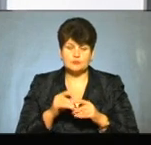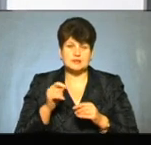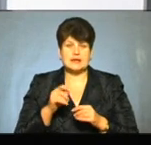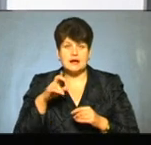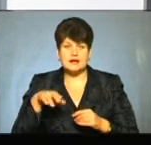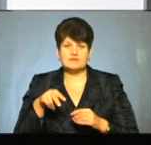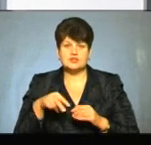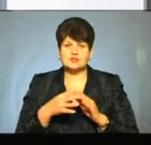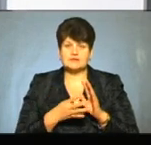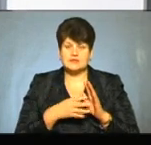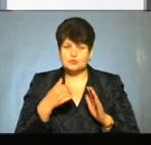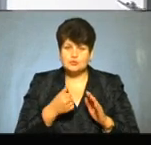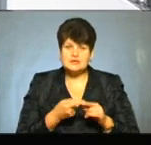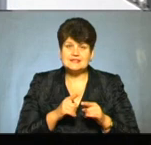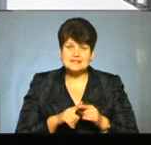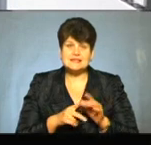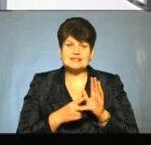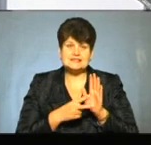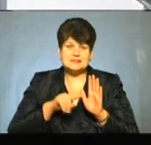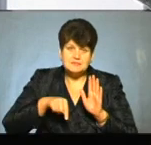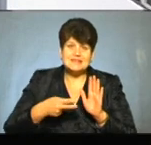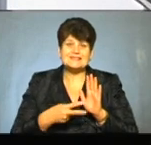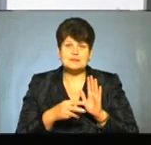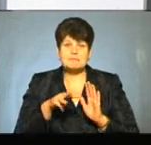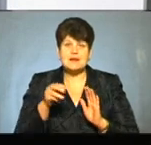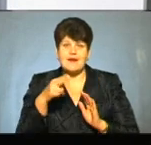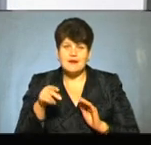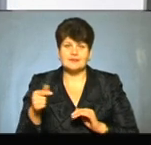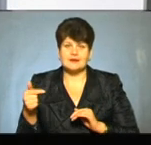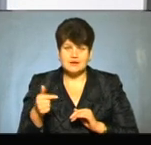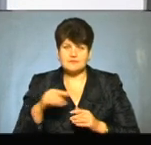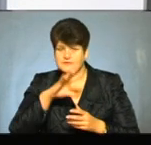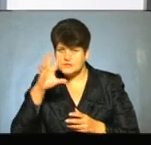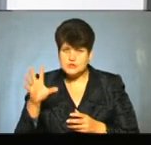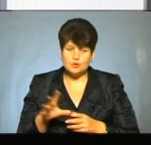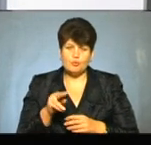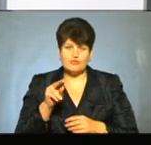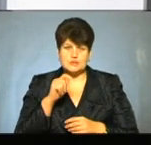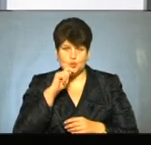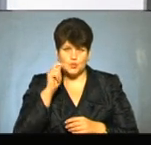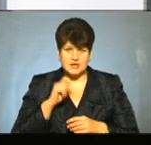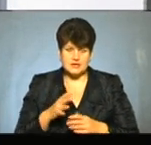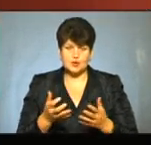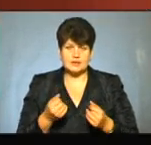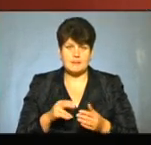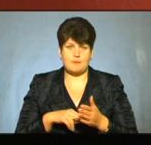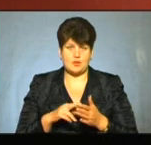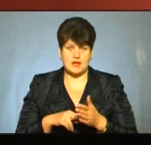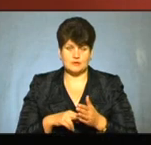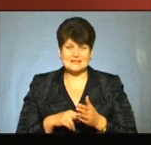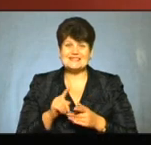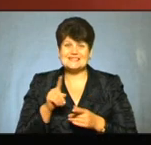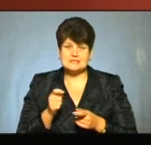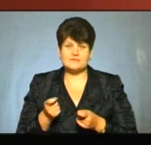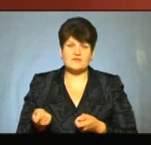2019 році, це, моводя про 7,7 мільярда гривень, в цілому по всій країні місцеві бюджети отримували цього податку з